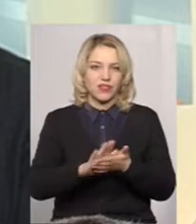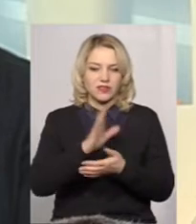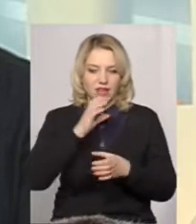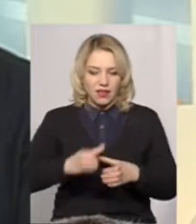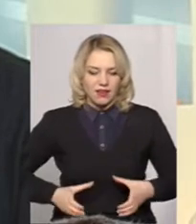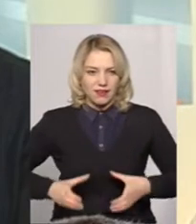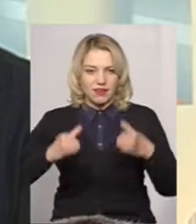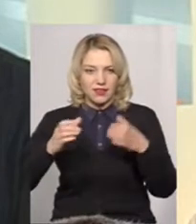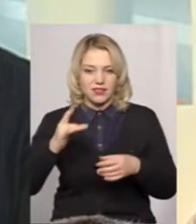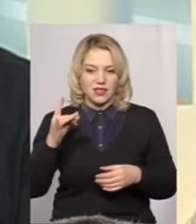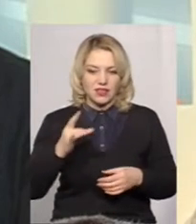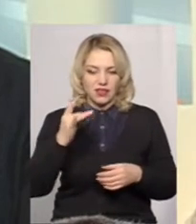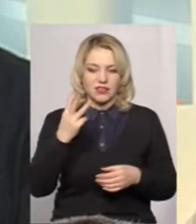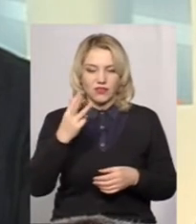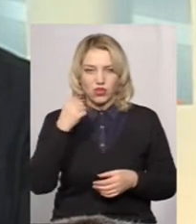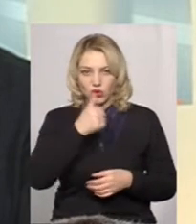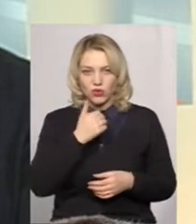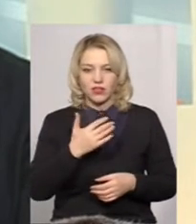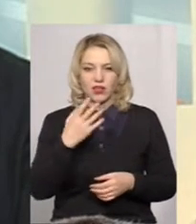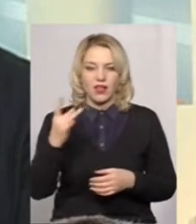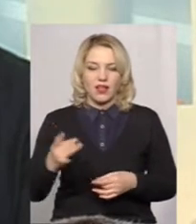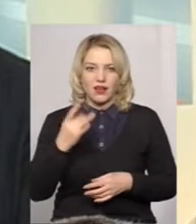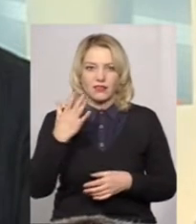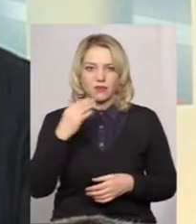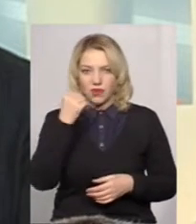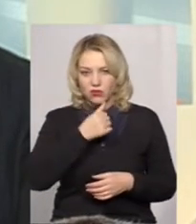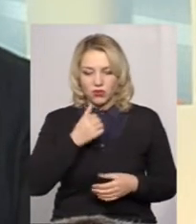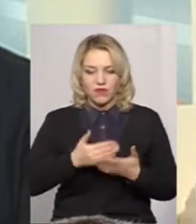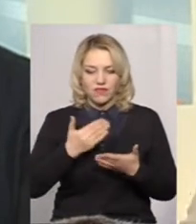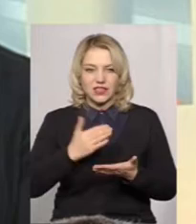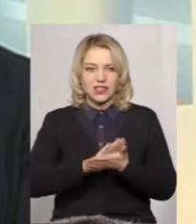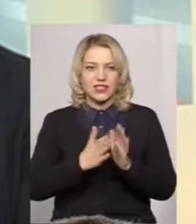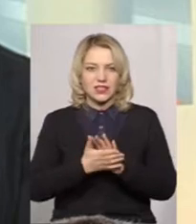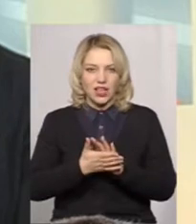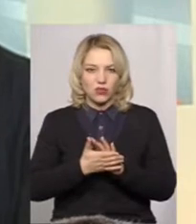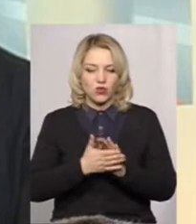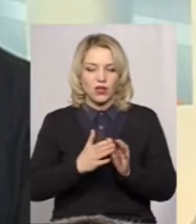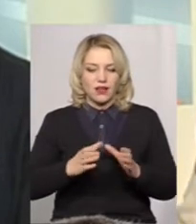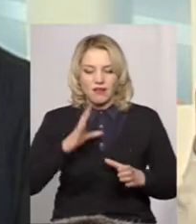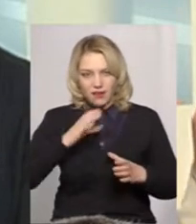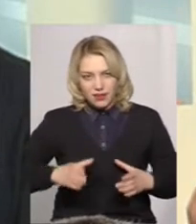І хоча б раз в три роки, раз в п'ять років, в залежності від стану керниці, її чистка.